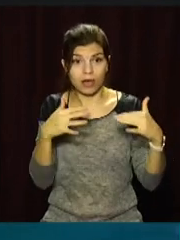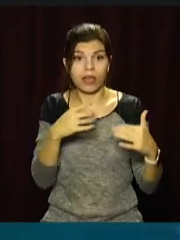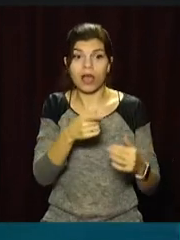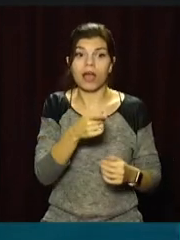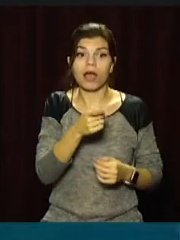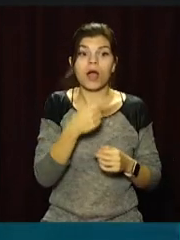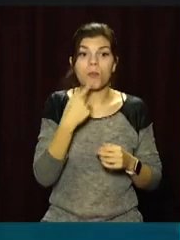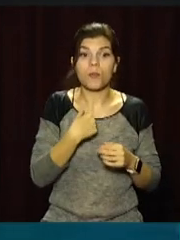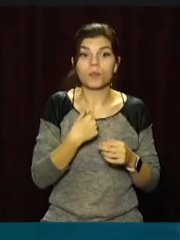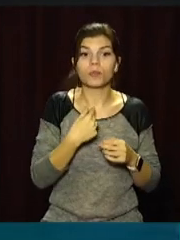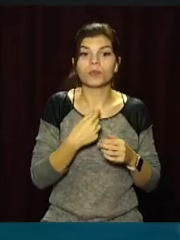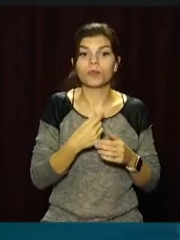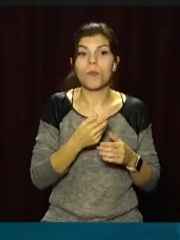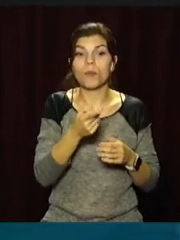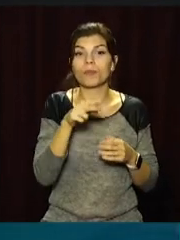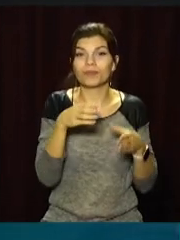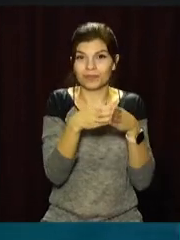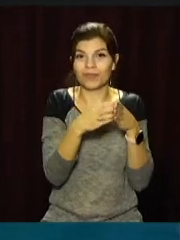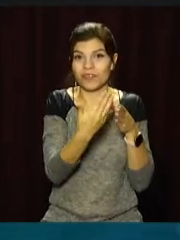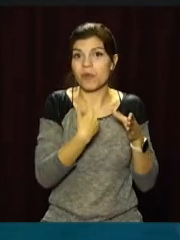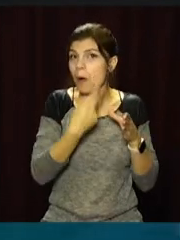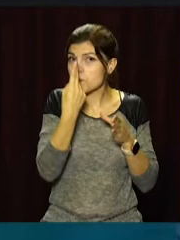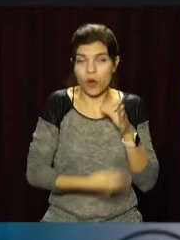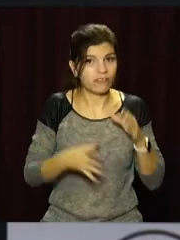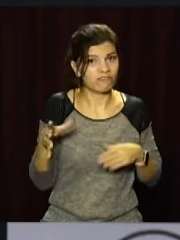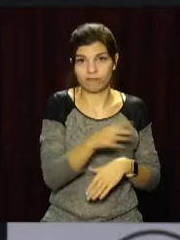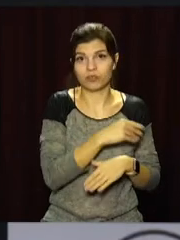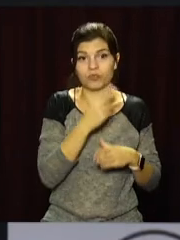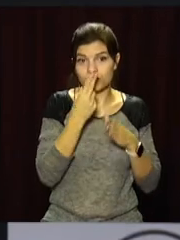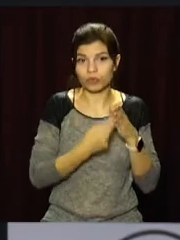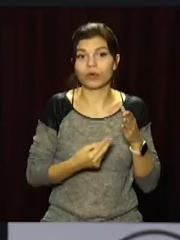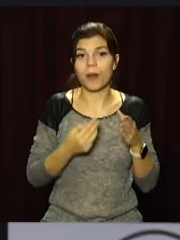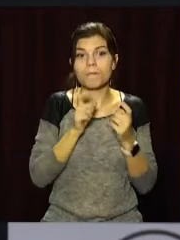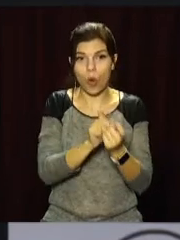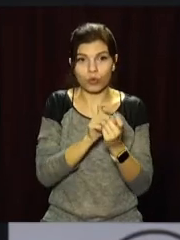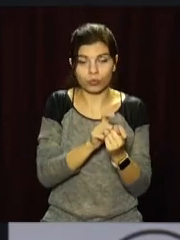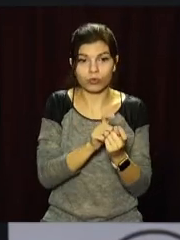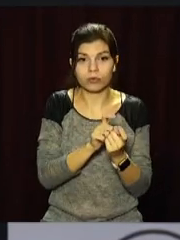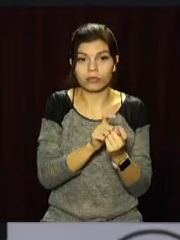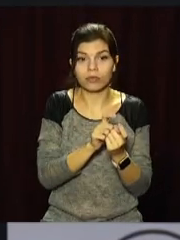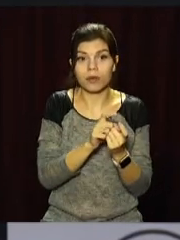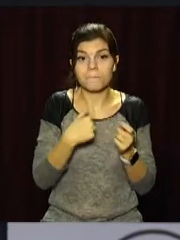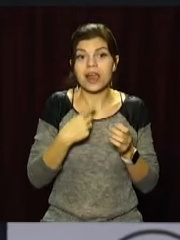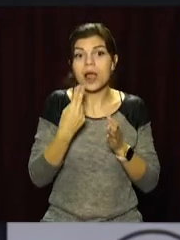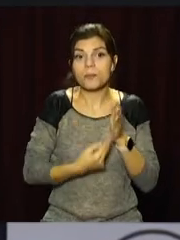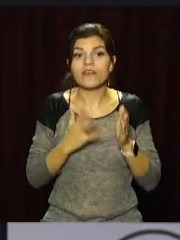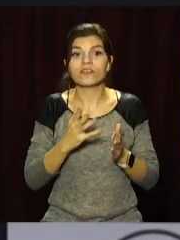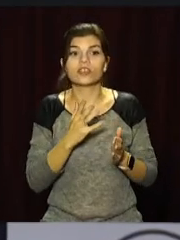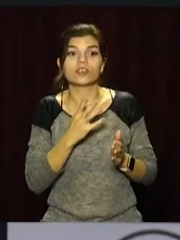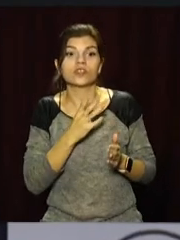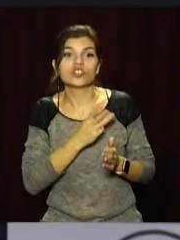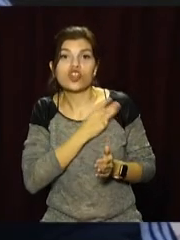проіграли всю боротьбу. Ми проіграли і в желанні